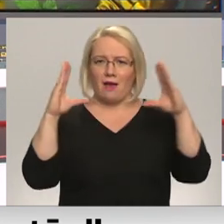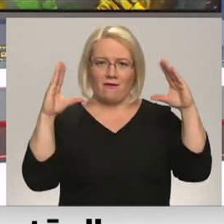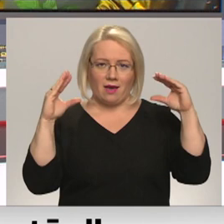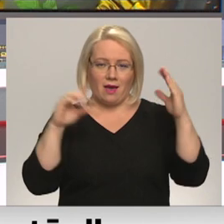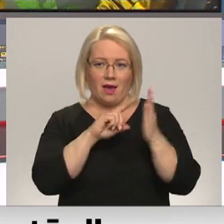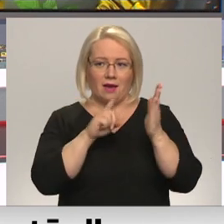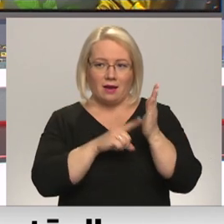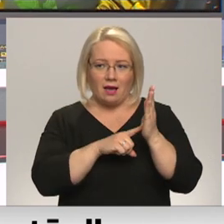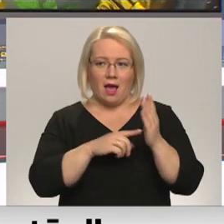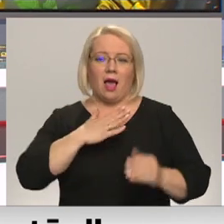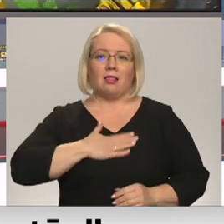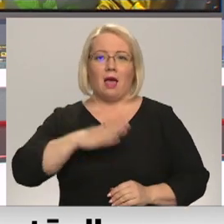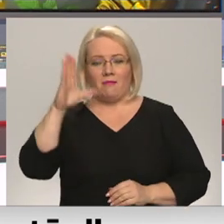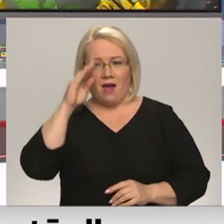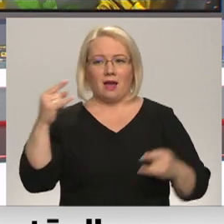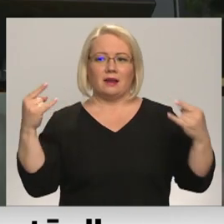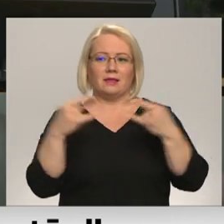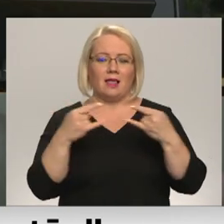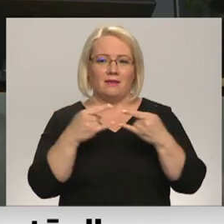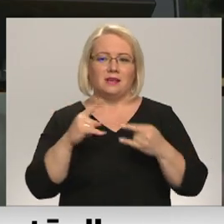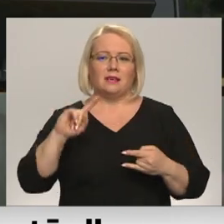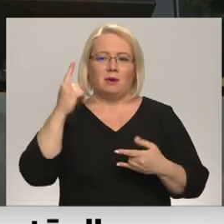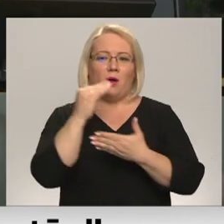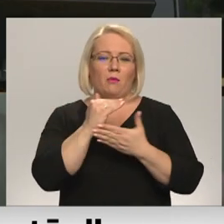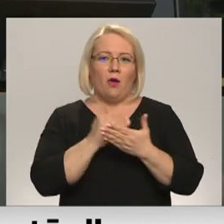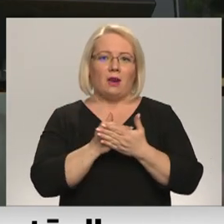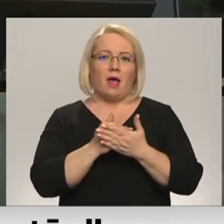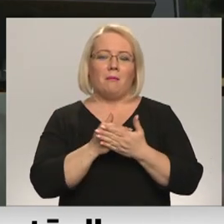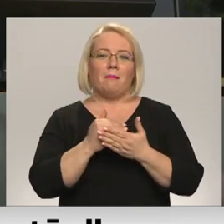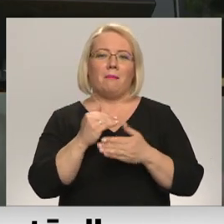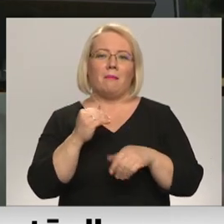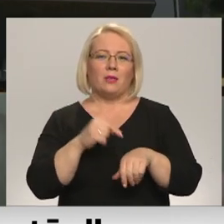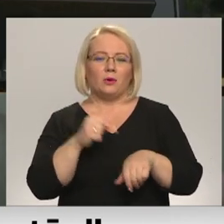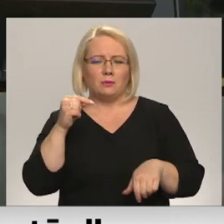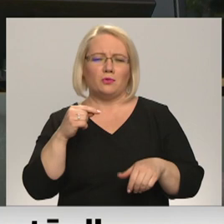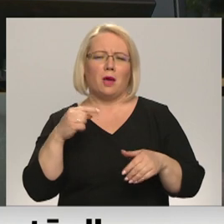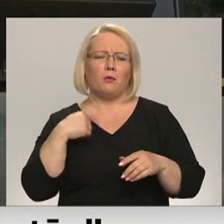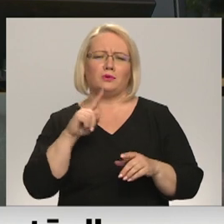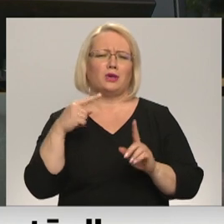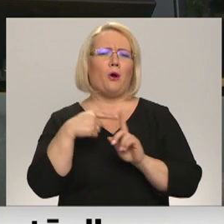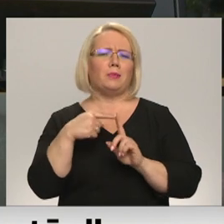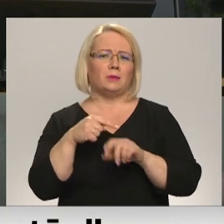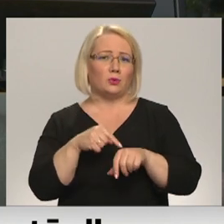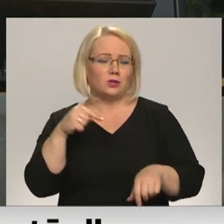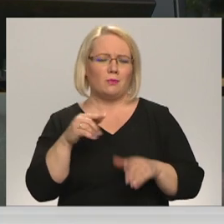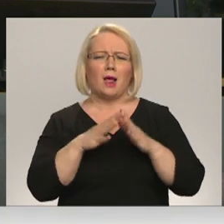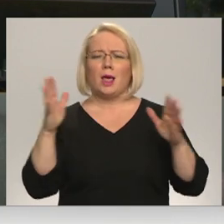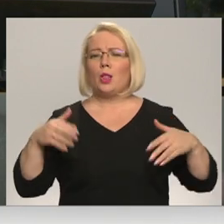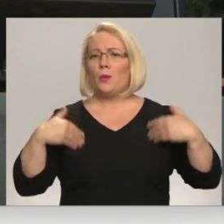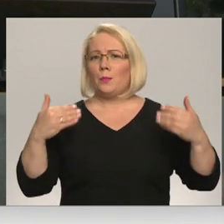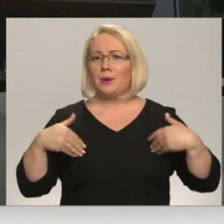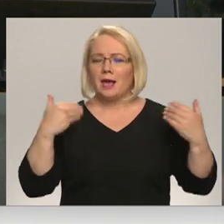Sveiki, Anda! Labvakar Latvijas televīzijas pirmajā kanāla skatītāji. Noskaņojums Stikla studijā optimistisks. Mēs ar lielu prieku